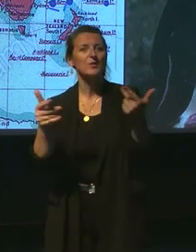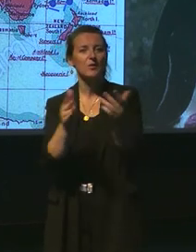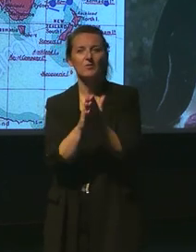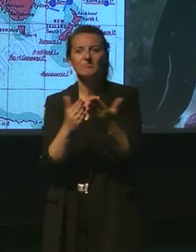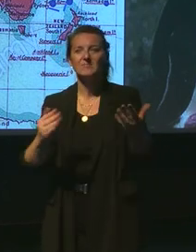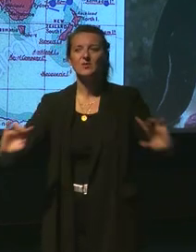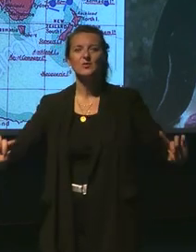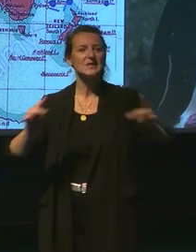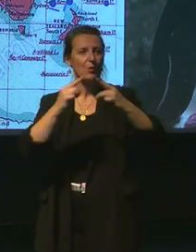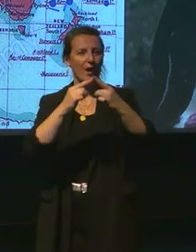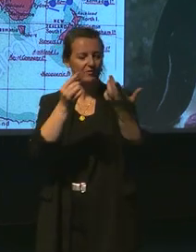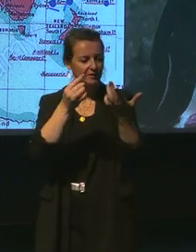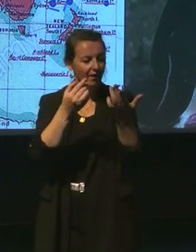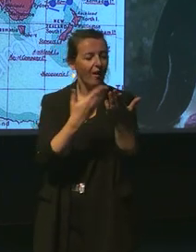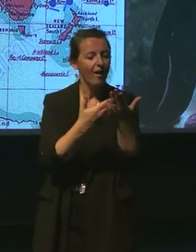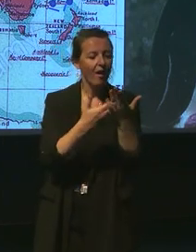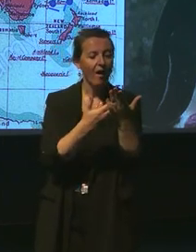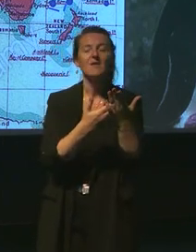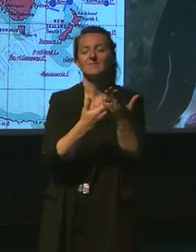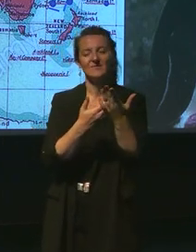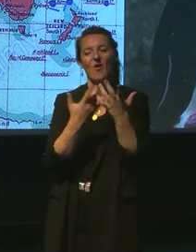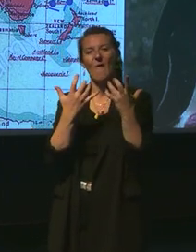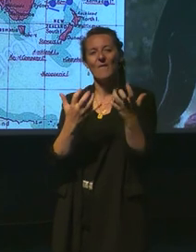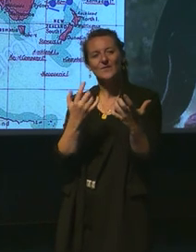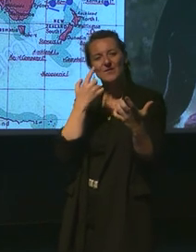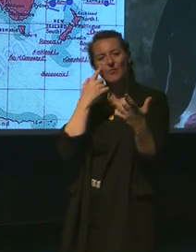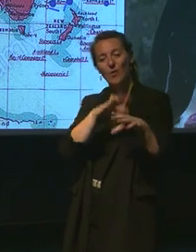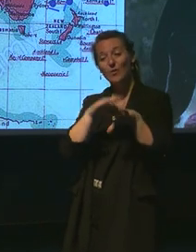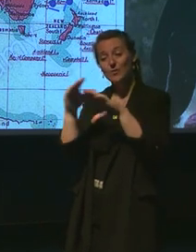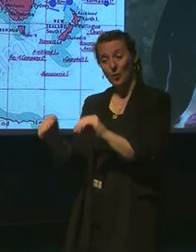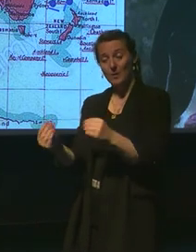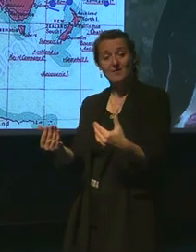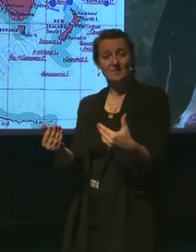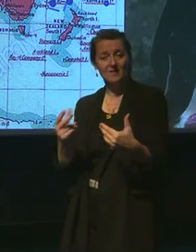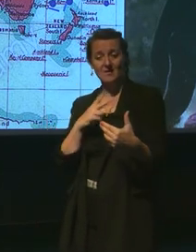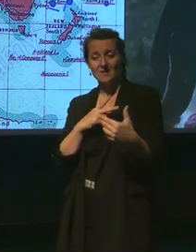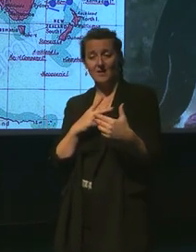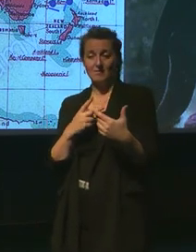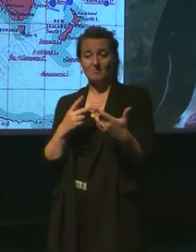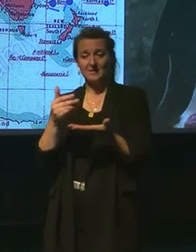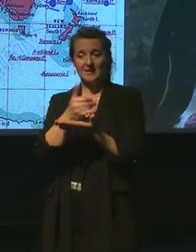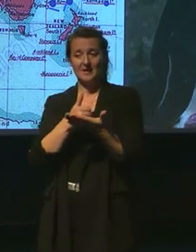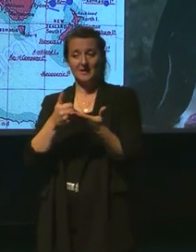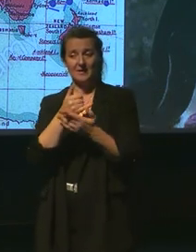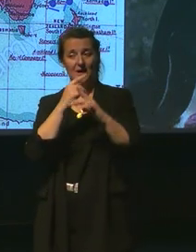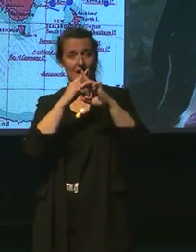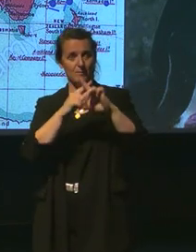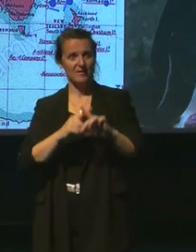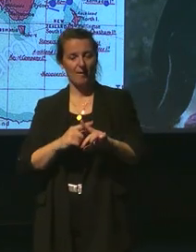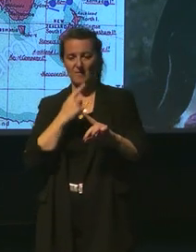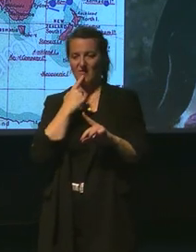pour voir si, effectivement, c'était réaliste et d'un plus producteur s'allaiter. C'est le cas, effectivement, pour l'île de Sardari, une île volcanique